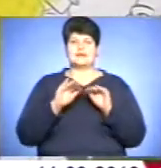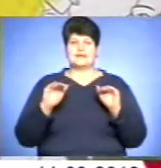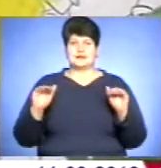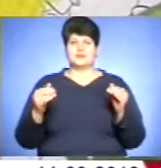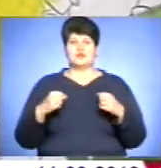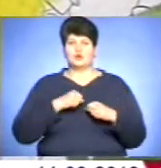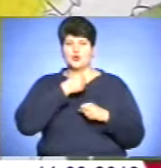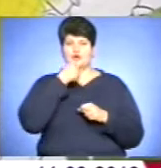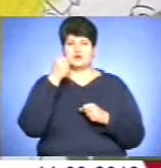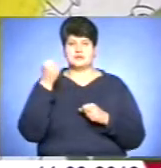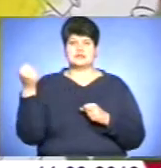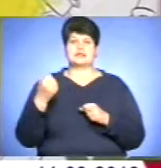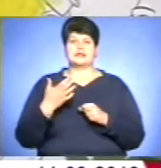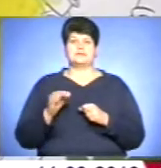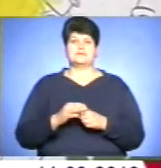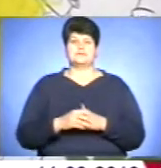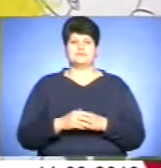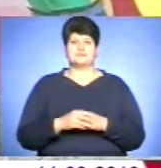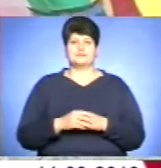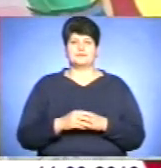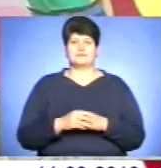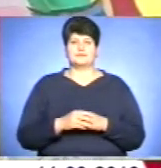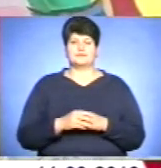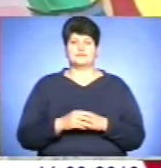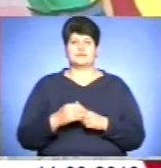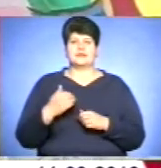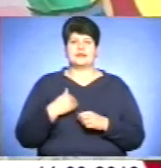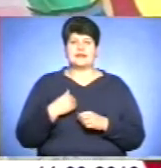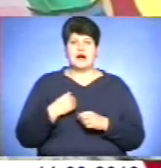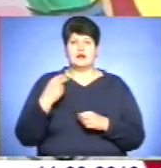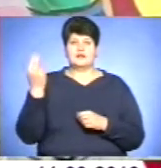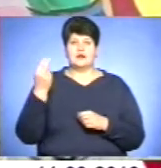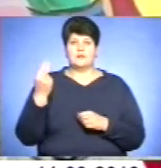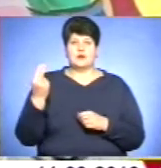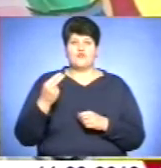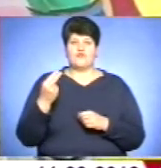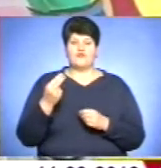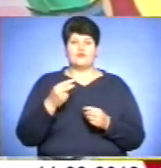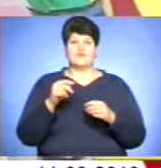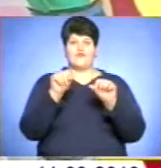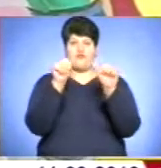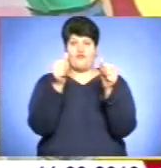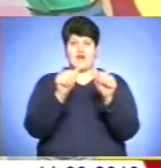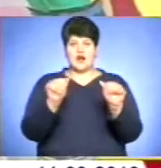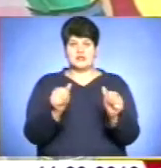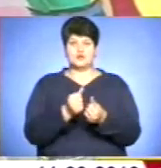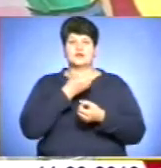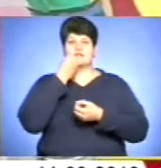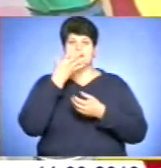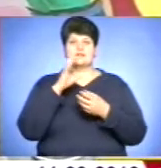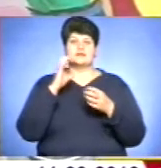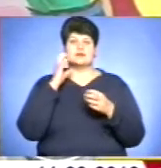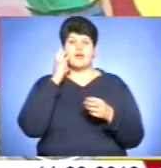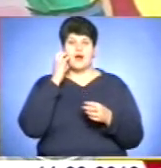учнів – від 3 до 60 років. Я намалював вазок вітів з ябликами. А чому